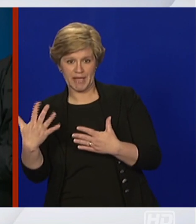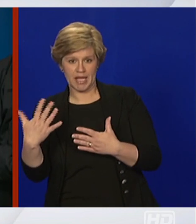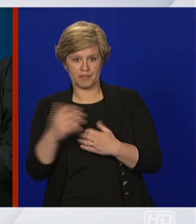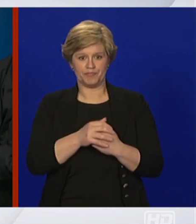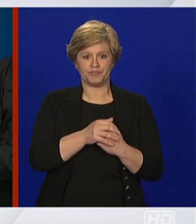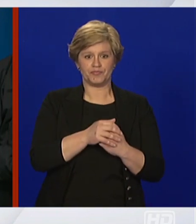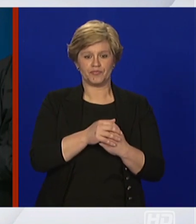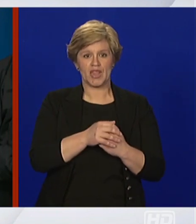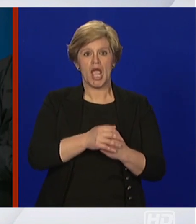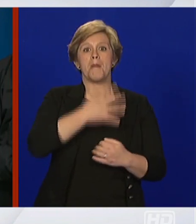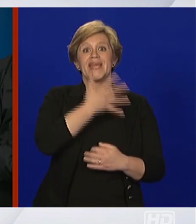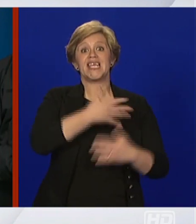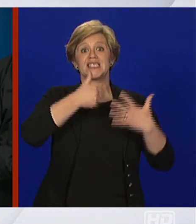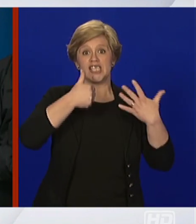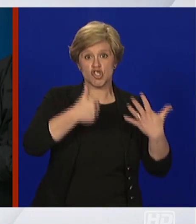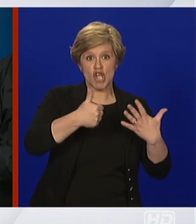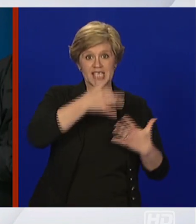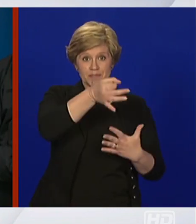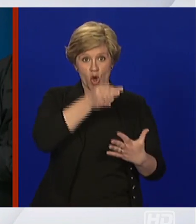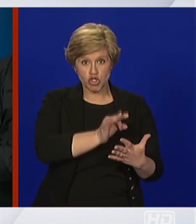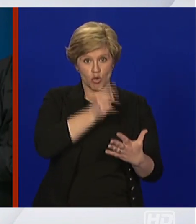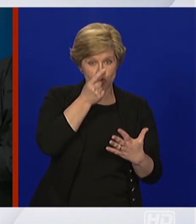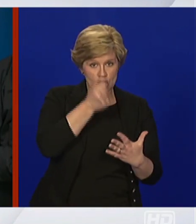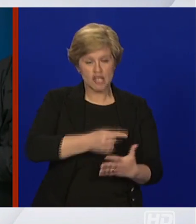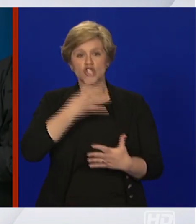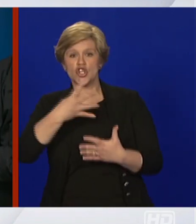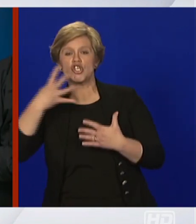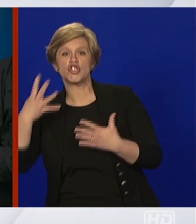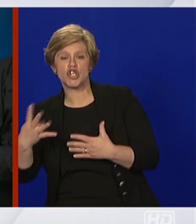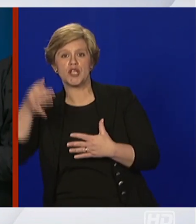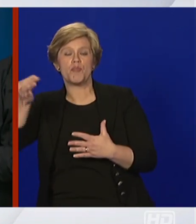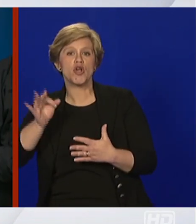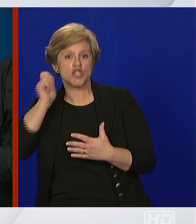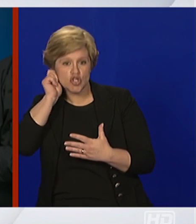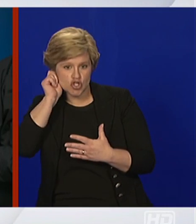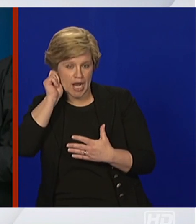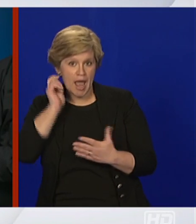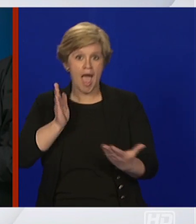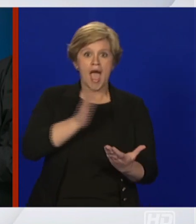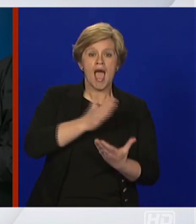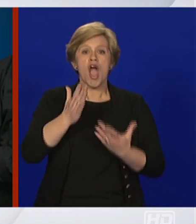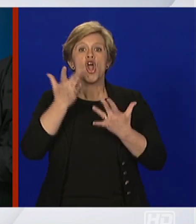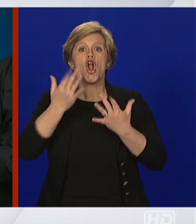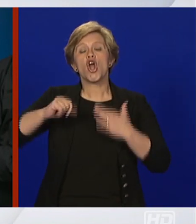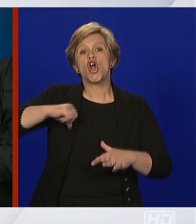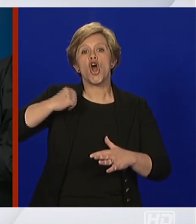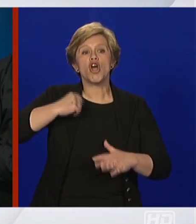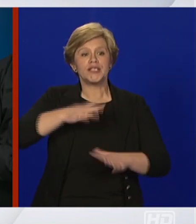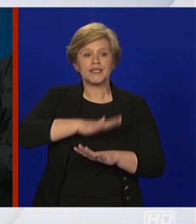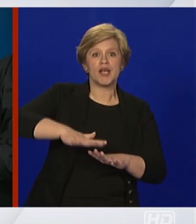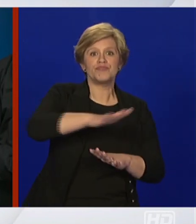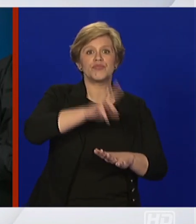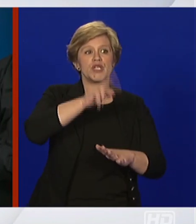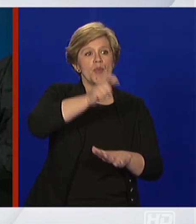44 žene. Ako govorimo o raspodjelu oboljelih prema dobnim skupinama, a to nam je u ovom trenutku